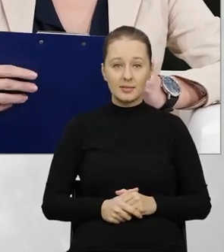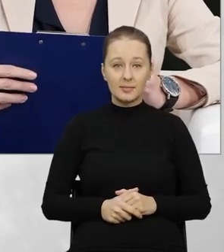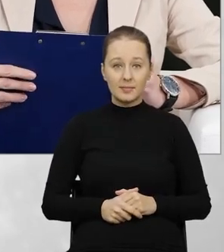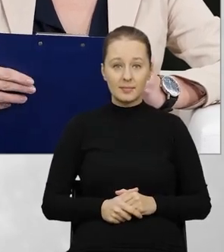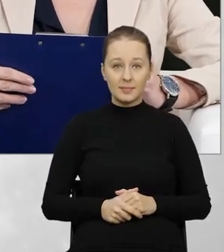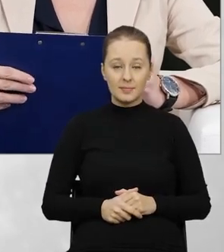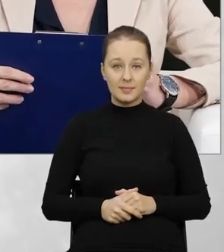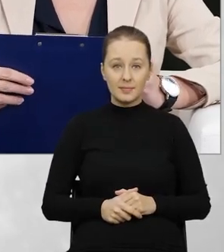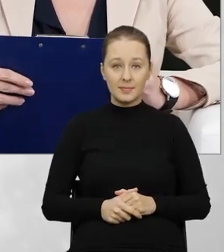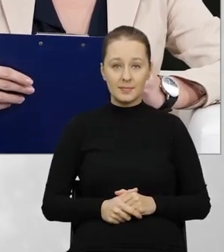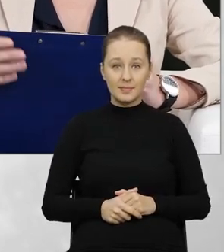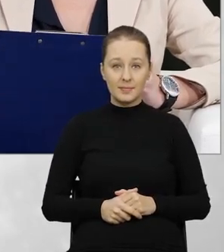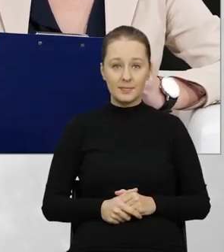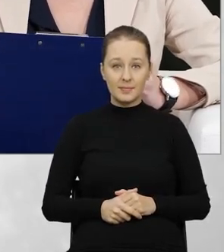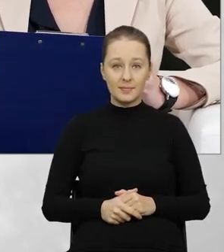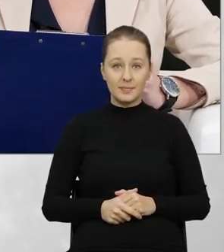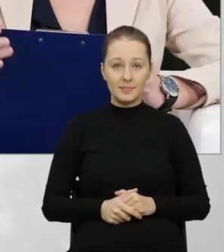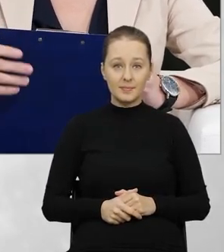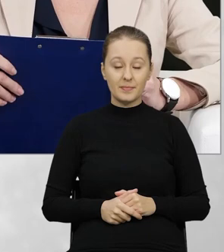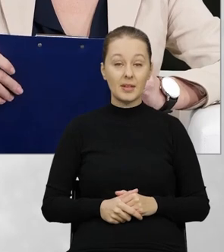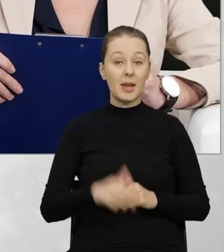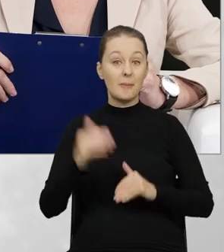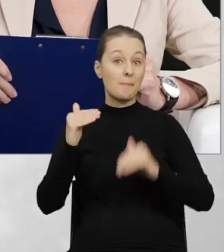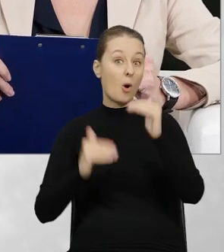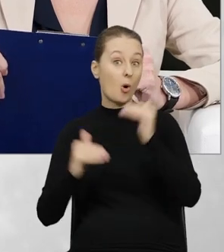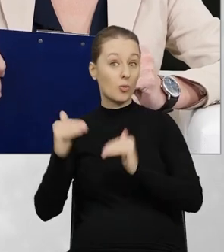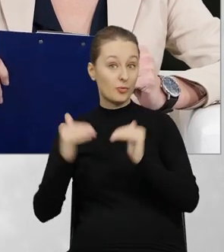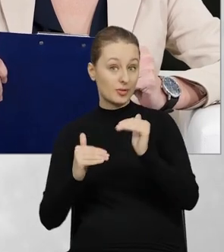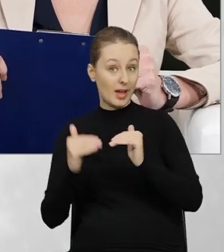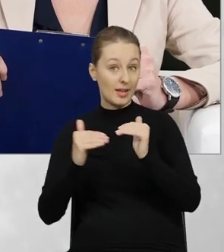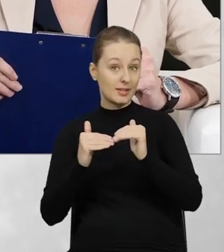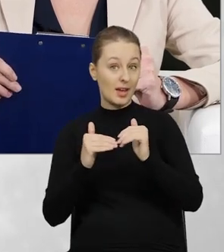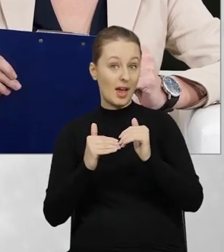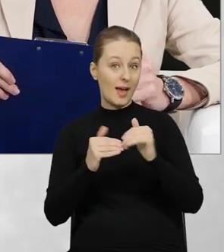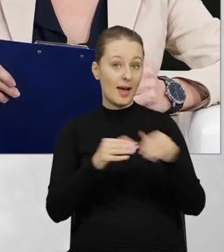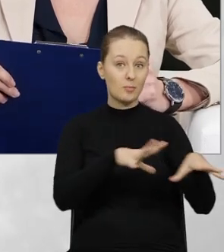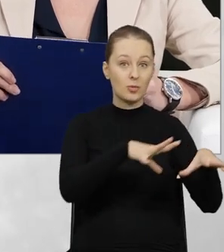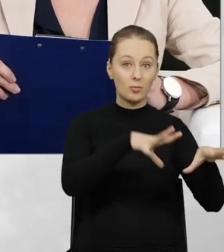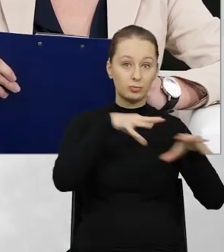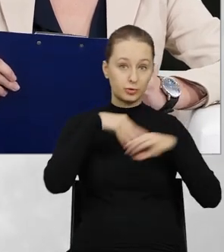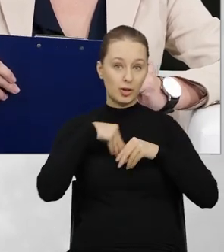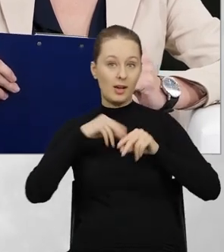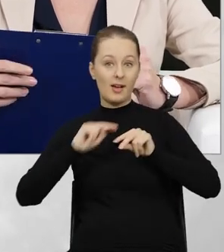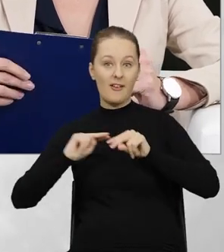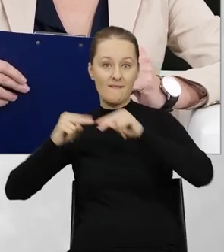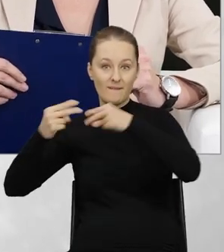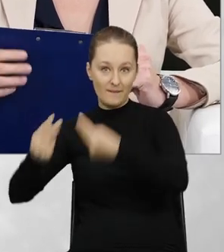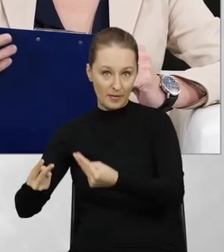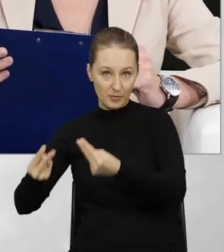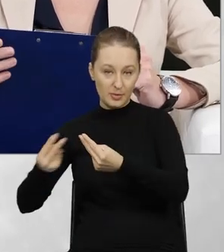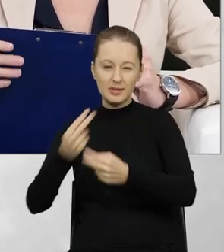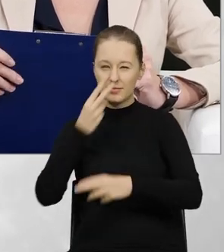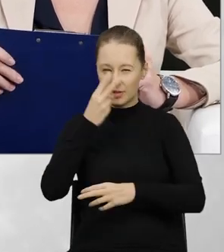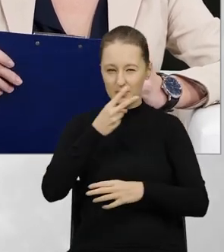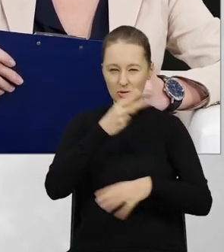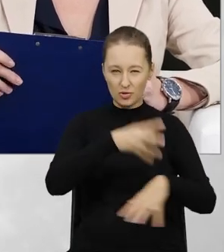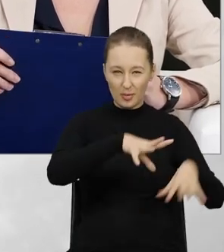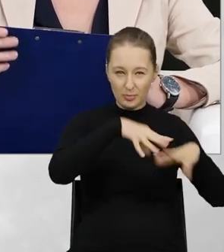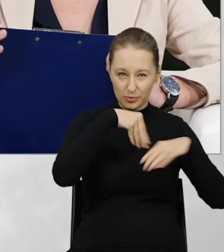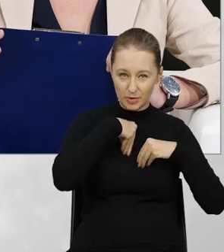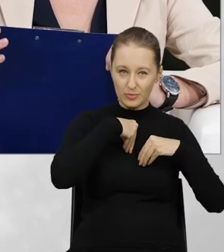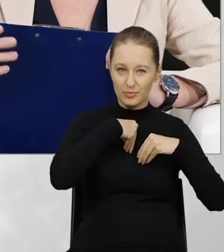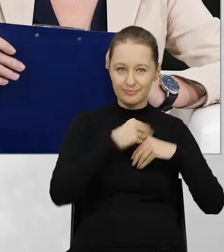Natomiast jak mamy tutaj porównanie w zasadzie nielegalnego przywozu i wywozu, no to wiemy, że jednak ten, widzimy, że jednak ten